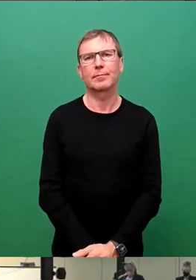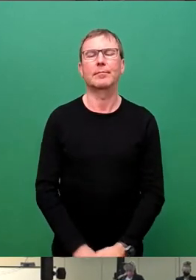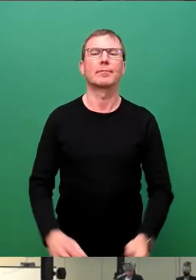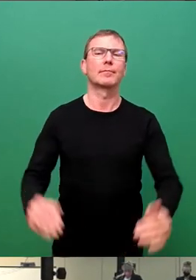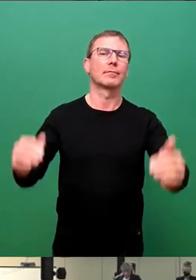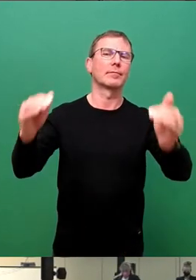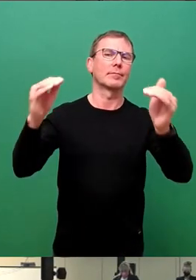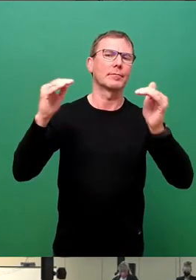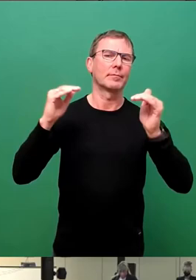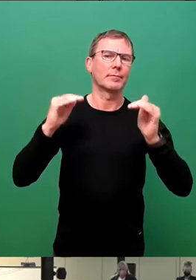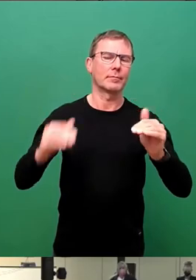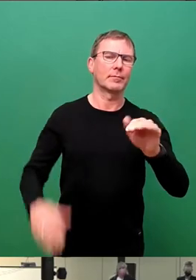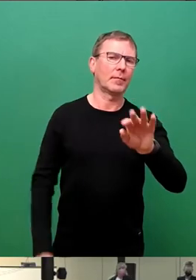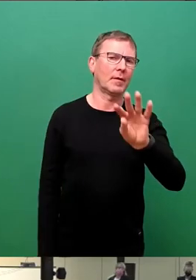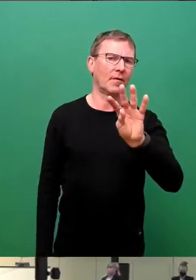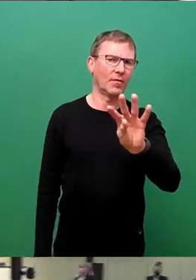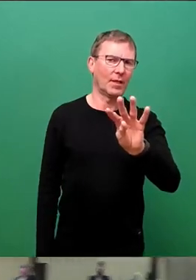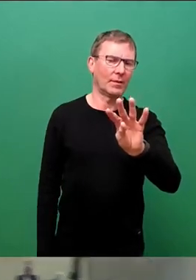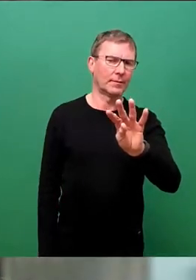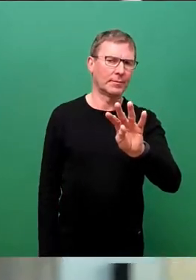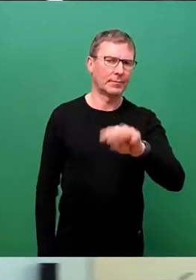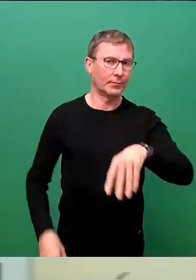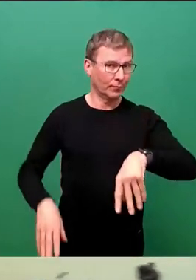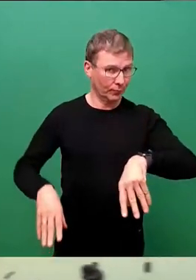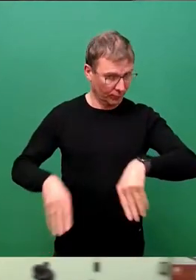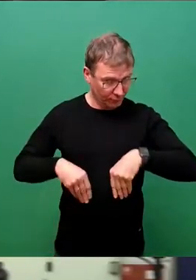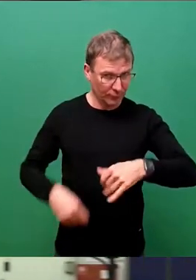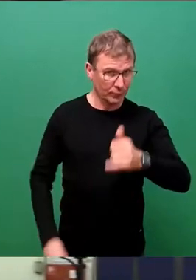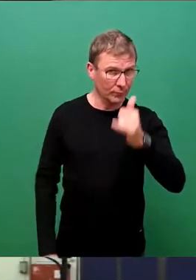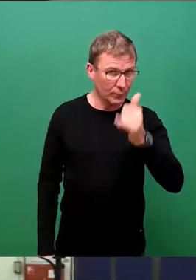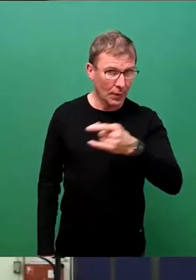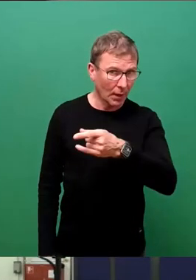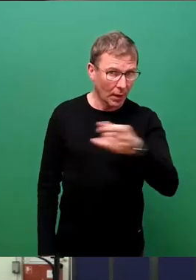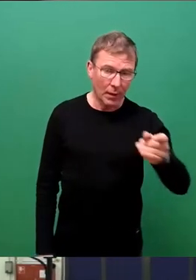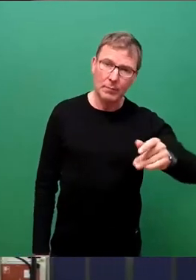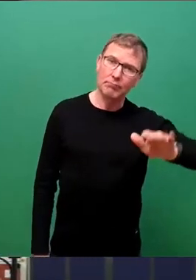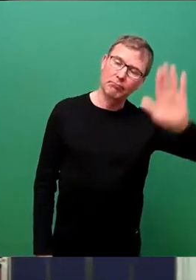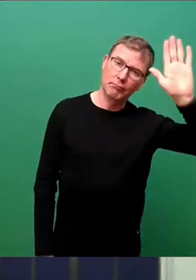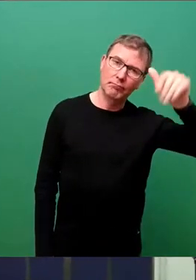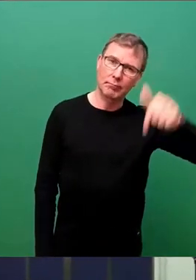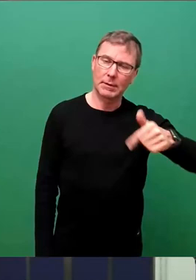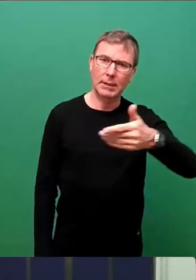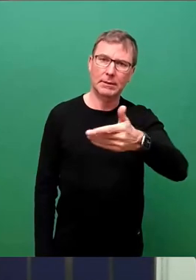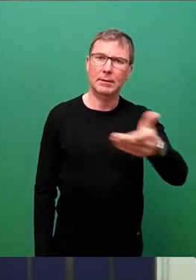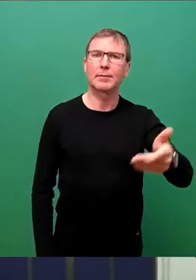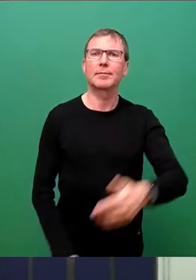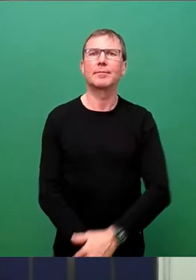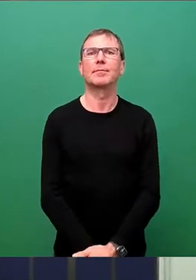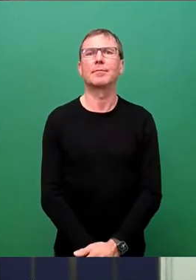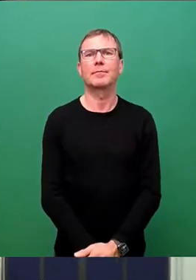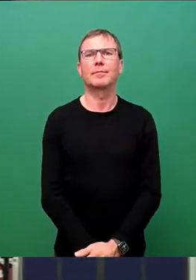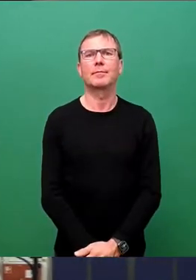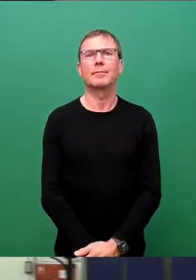4. Wer dem Punkt 4 zustimmen möchte, den bitte ich jetzt um